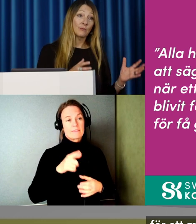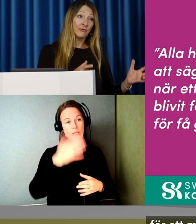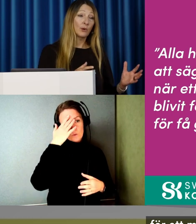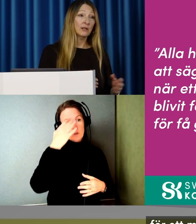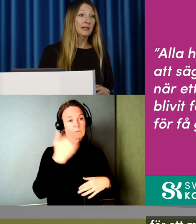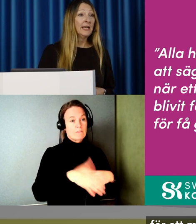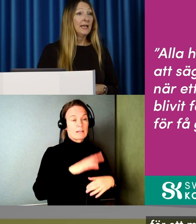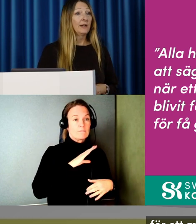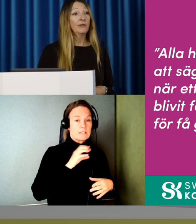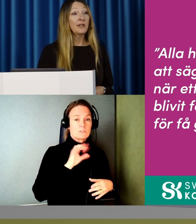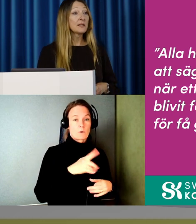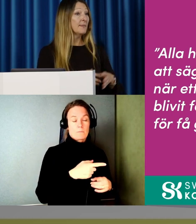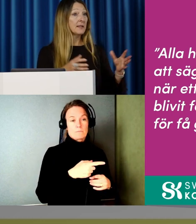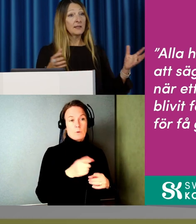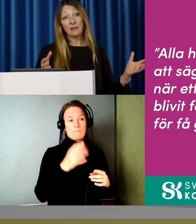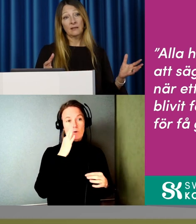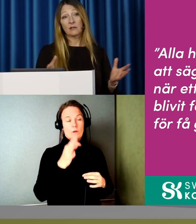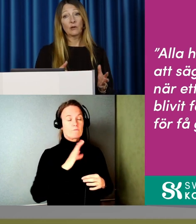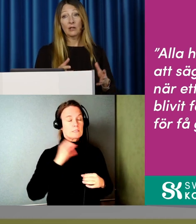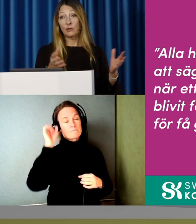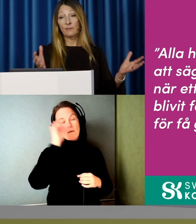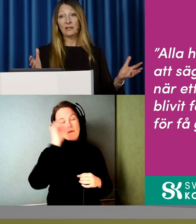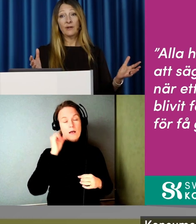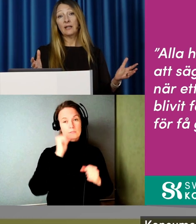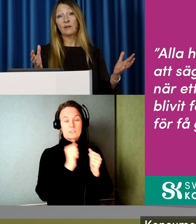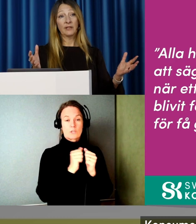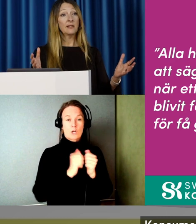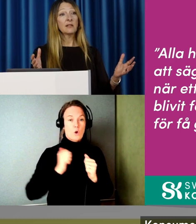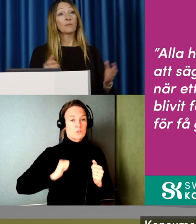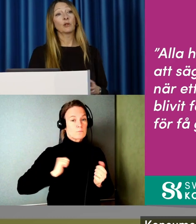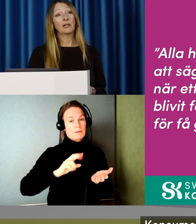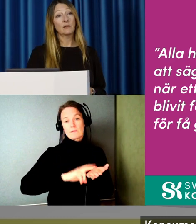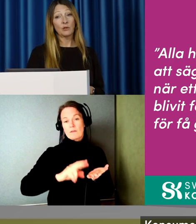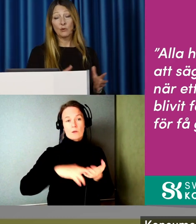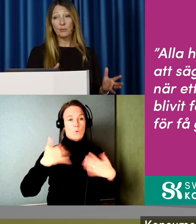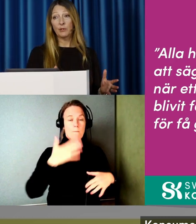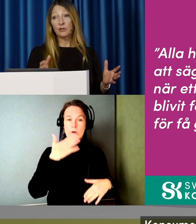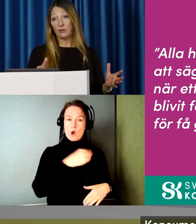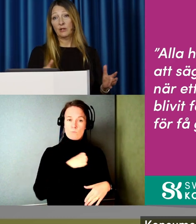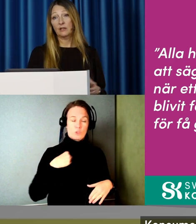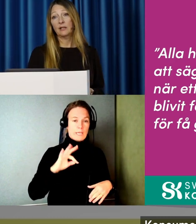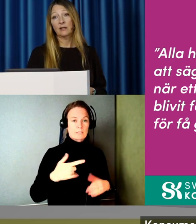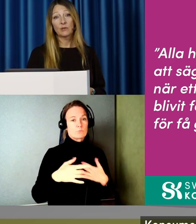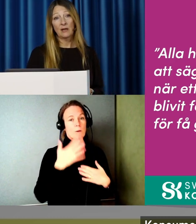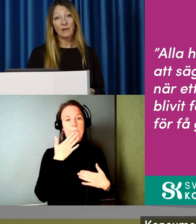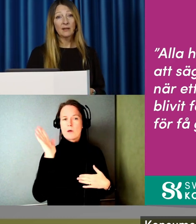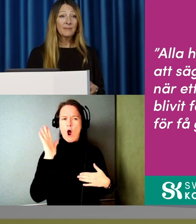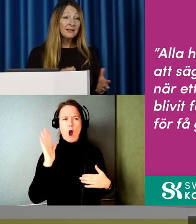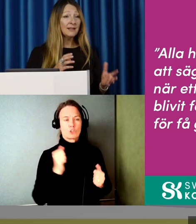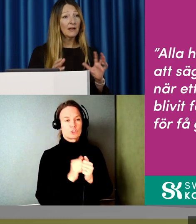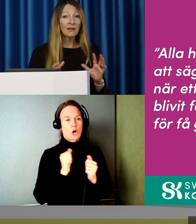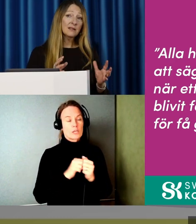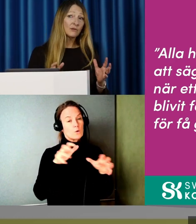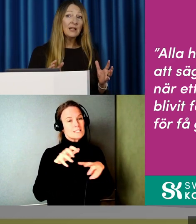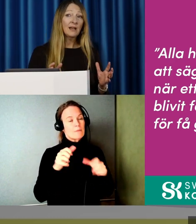finns om de här frågorna. För det finns massa saker. Konsumentverket är en fantastisk myndighet som gör superbra saker och samlar.